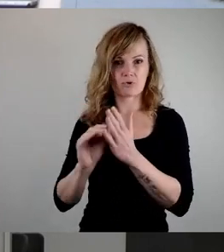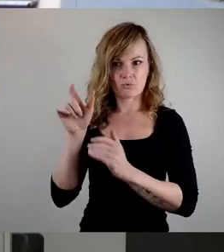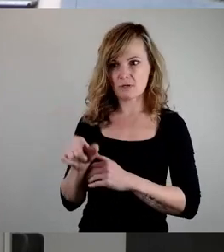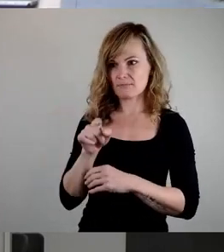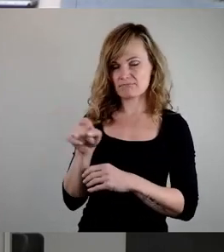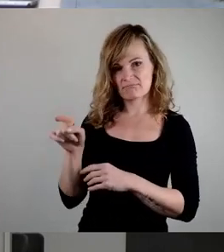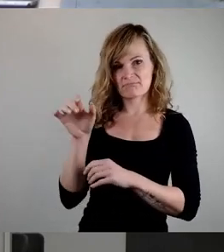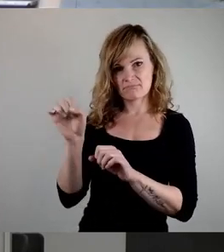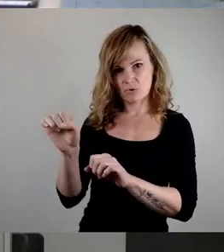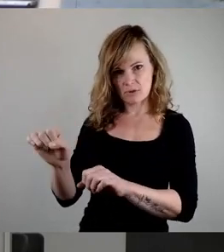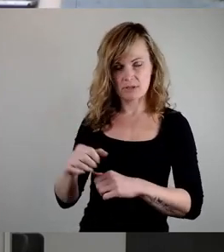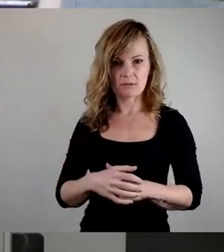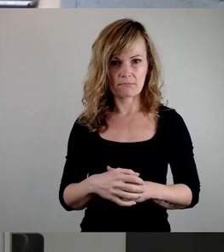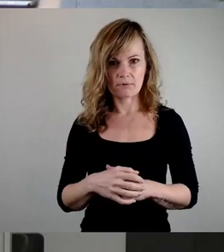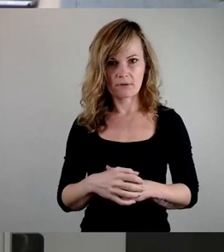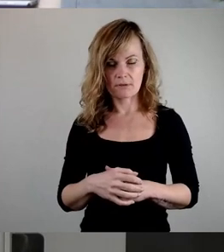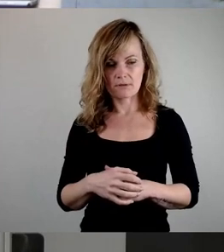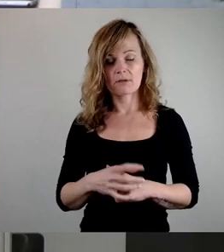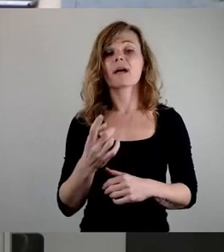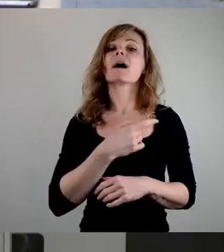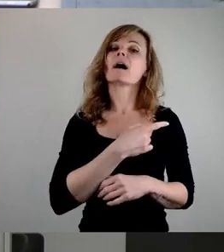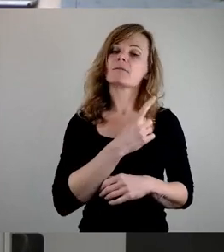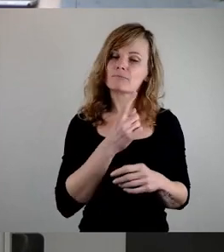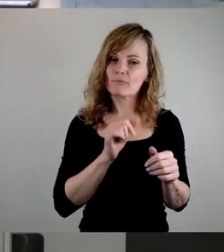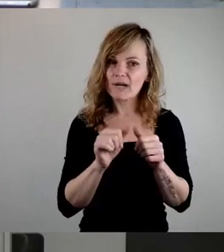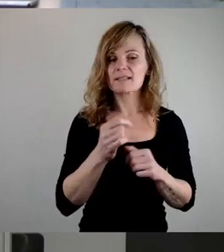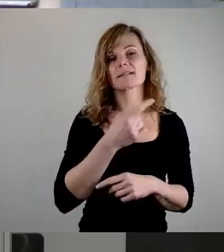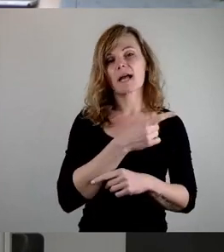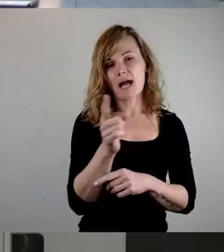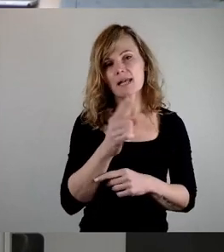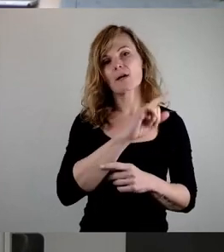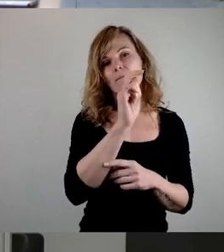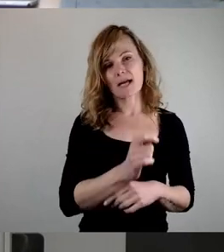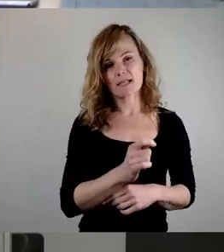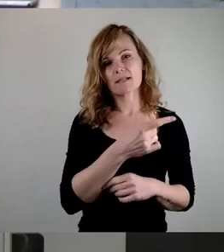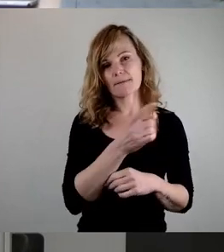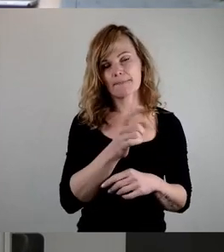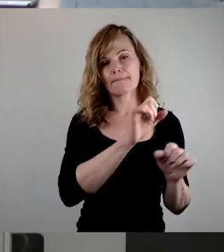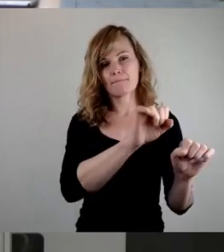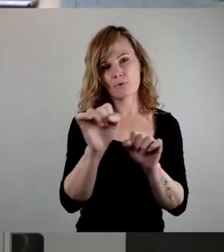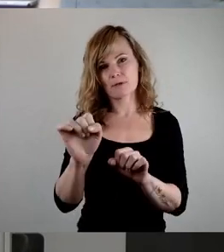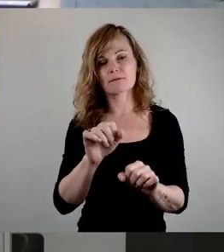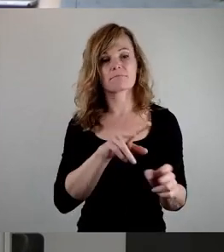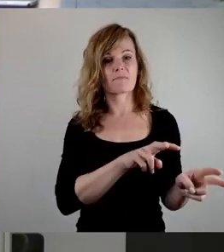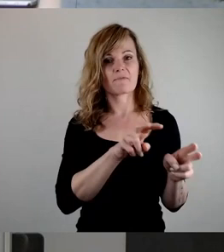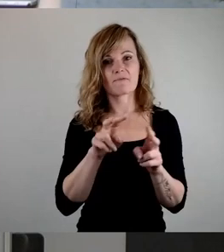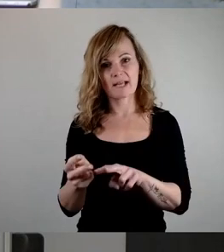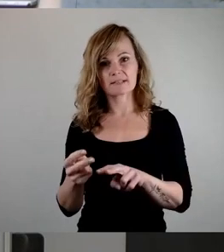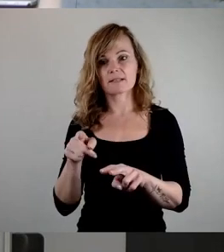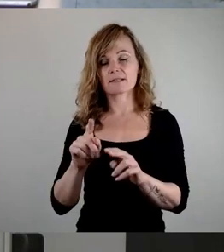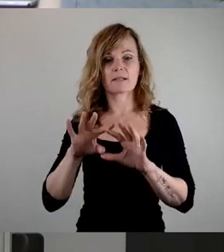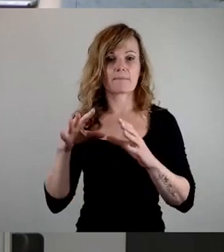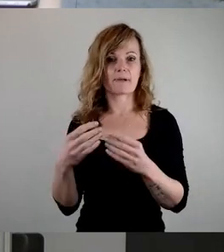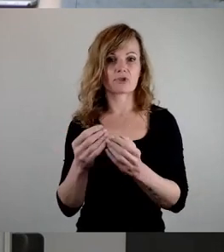allen Gymnasien möglich, in eine Gemeinschaftsschule zu wechseln. Und wir sind uns einig, dass